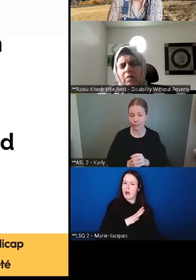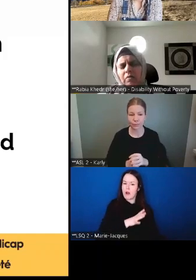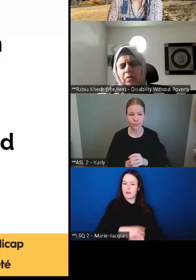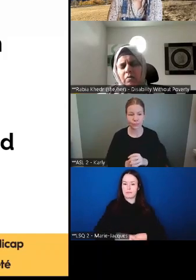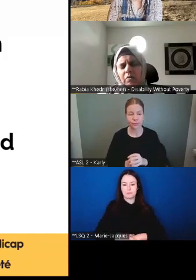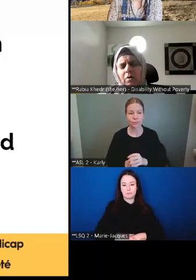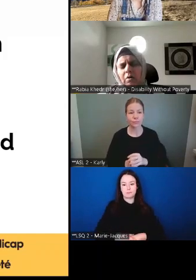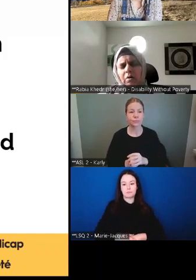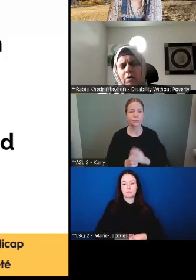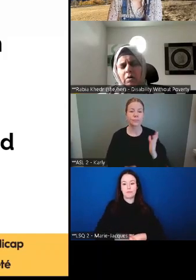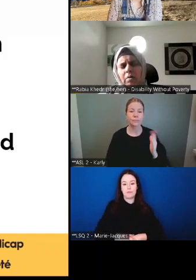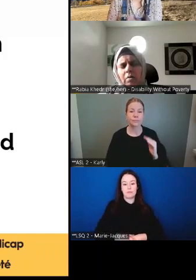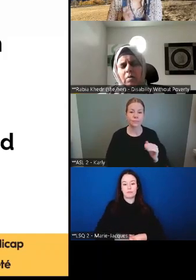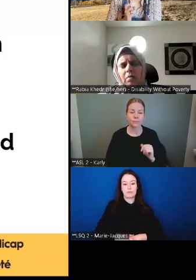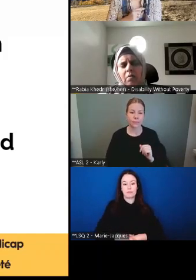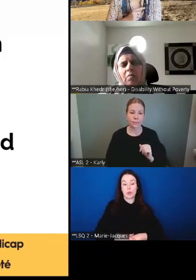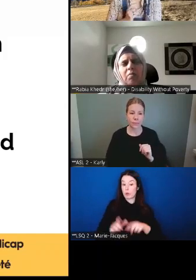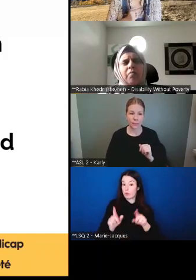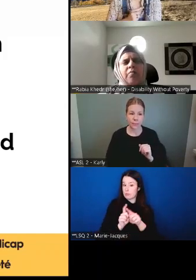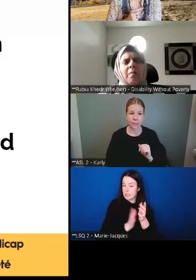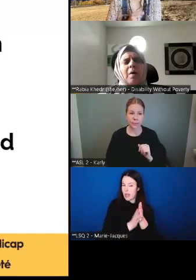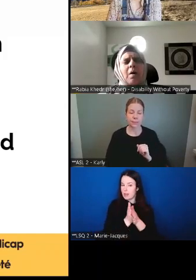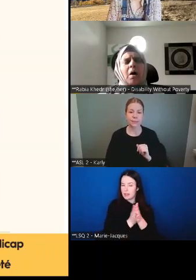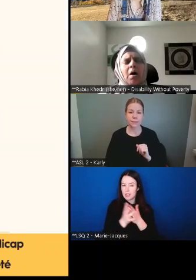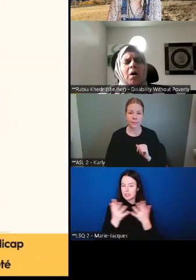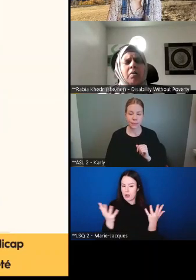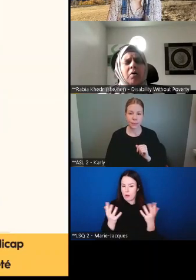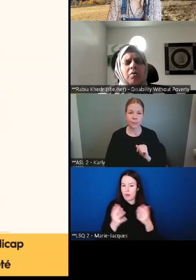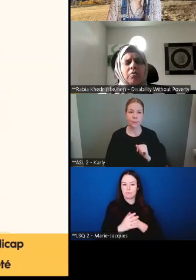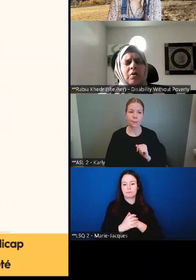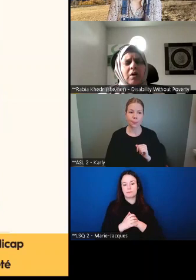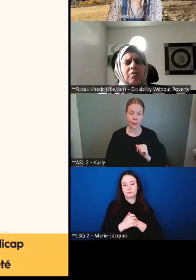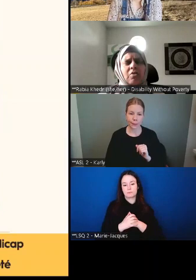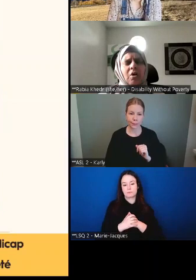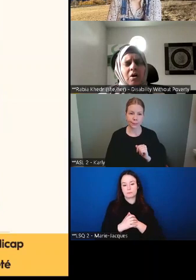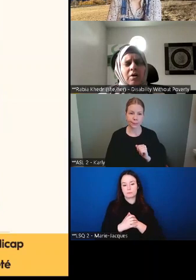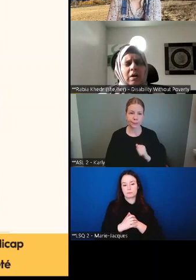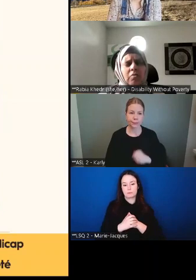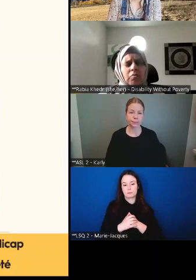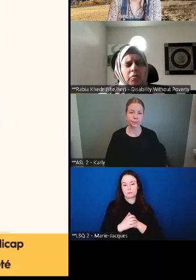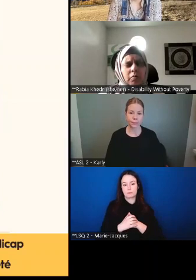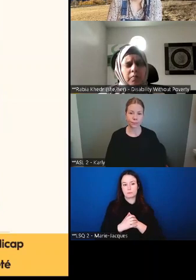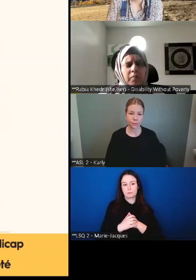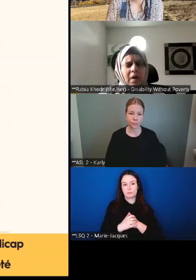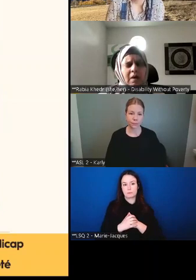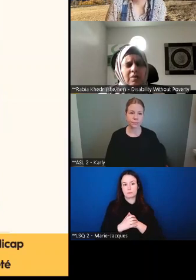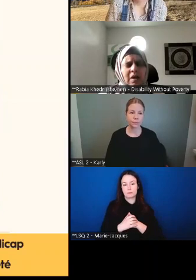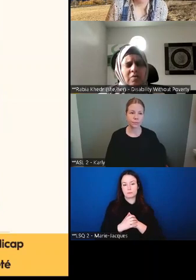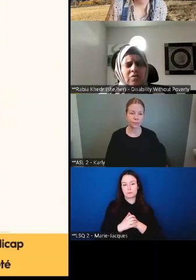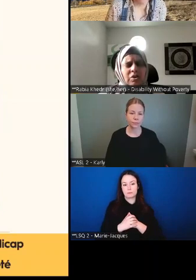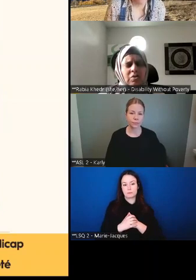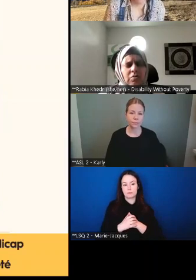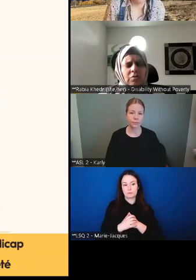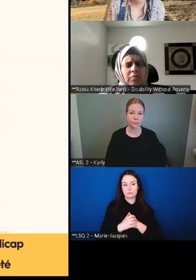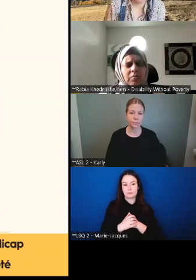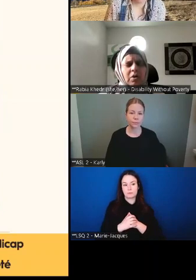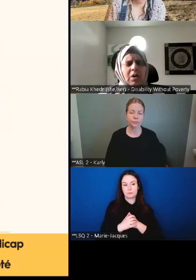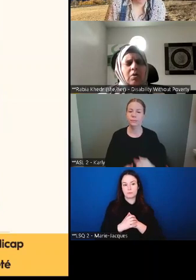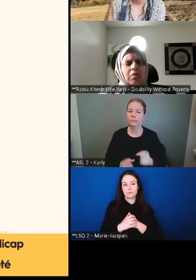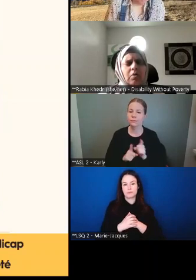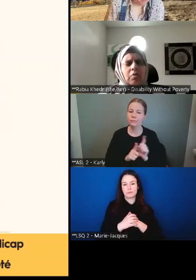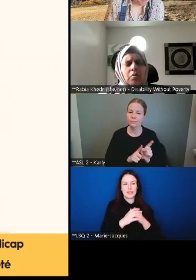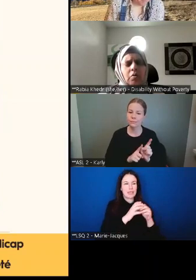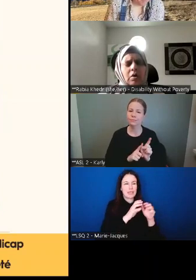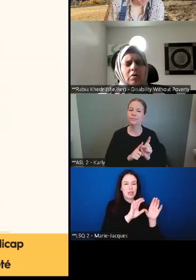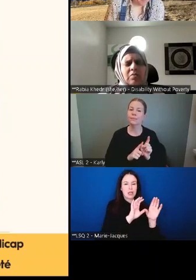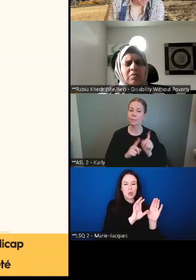fascinant, c'est que nous avons aussi entendu tous ces groupes